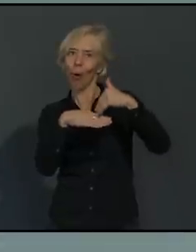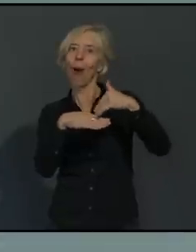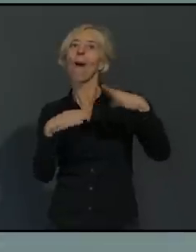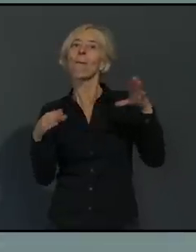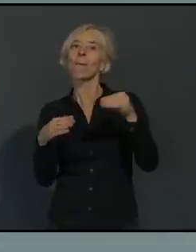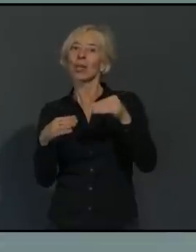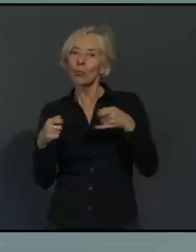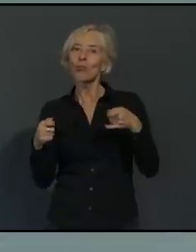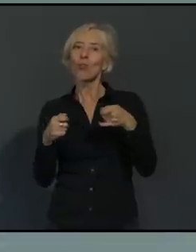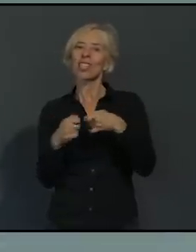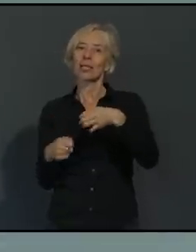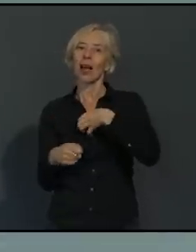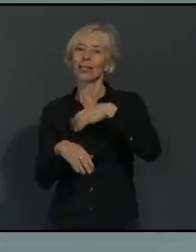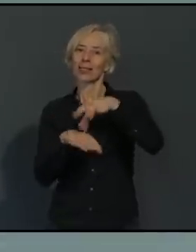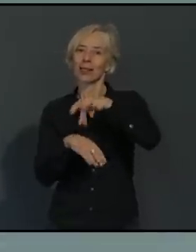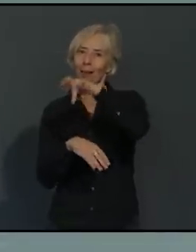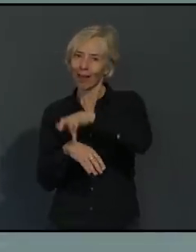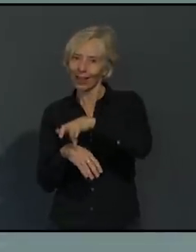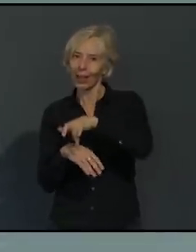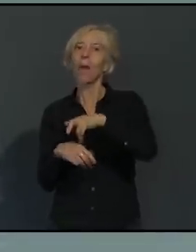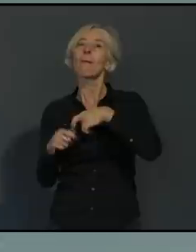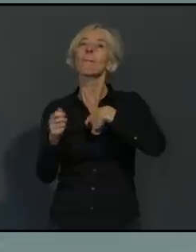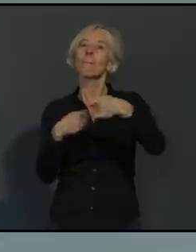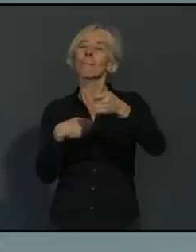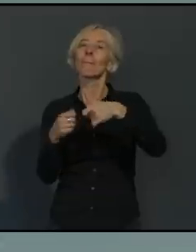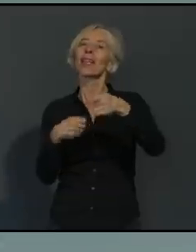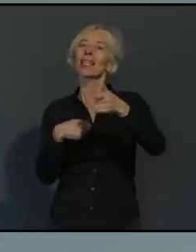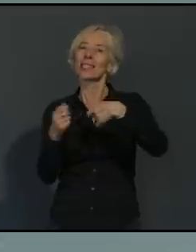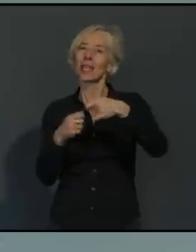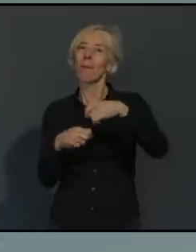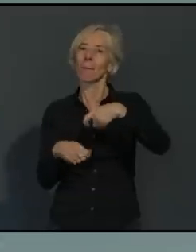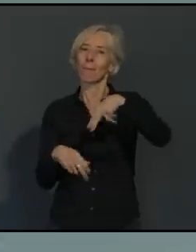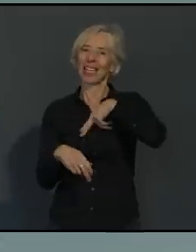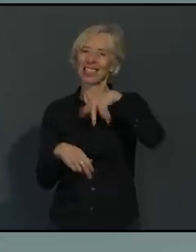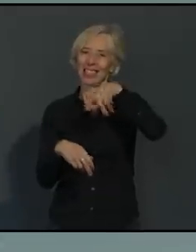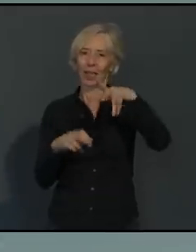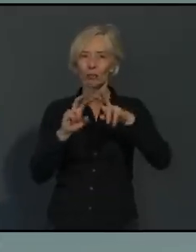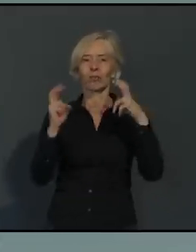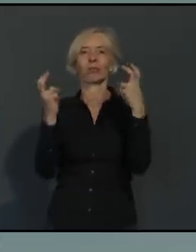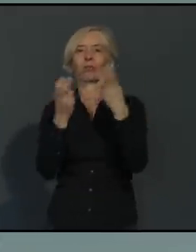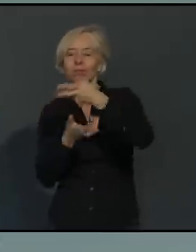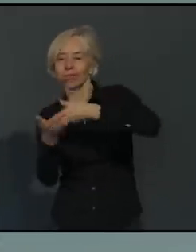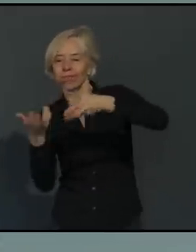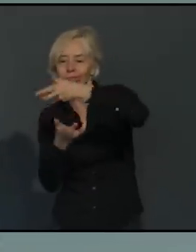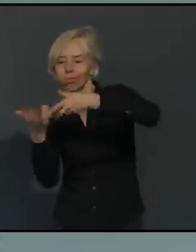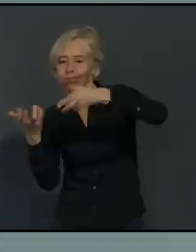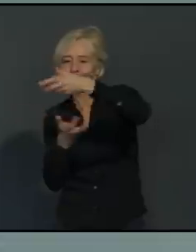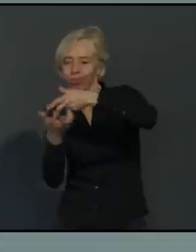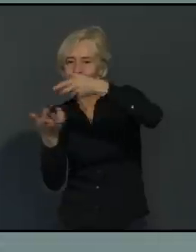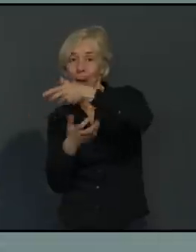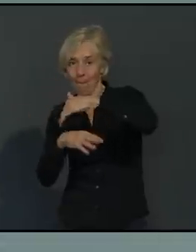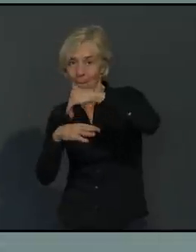Am Donnerstag haben wir dann die Augsburger Maßnahmen in einer Pressekonferenz bekannt gegeben und am Freitag wurden diese Maßnahmen in Kraft